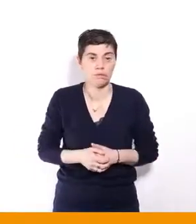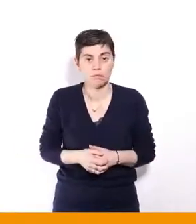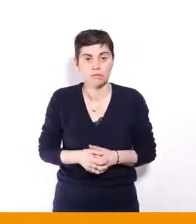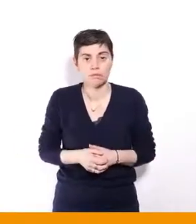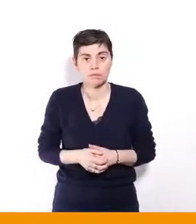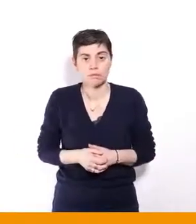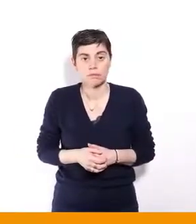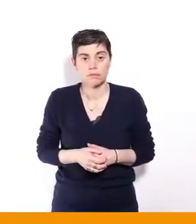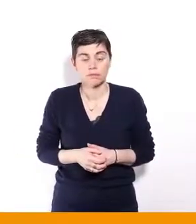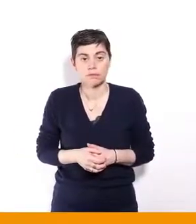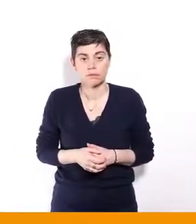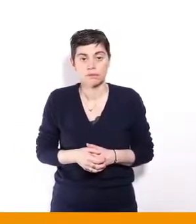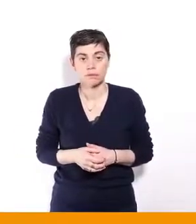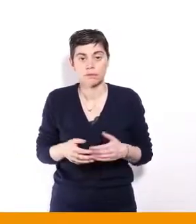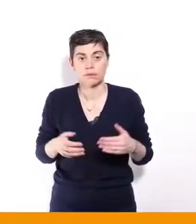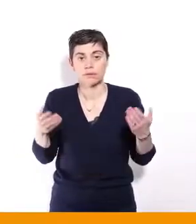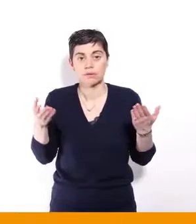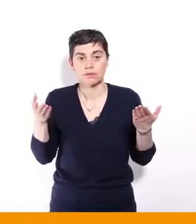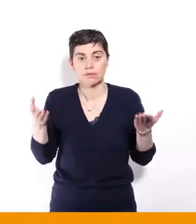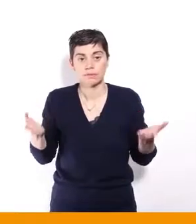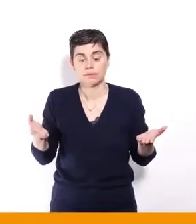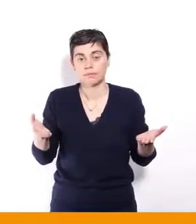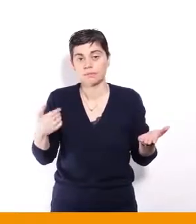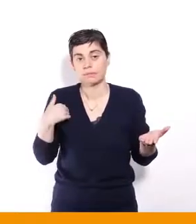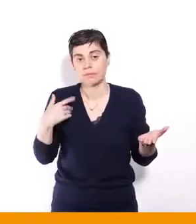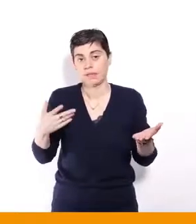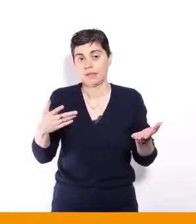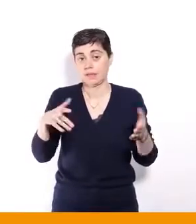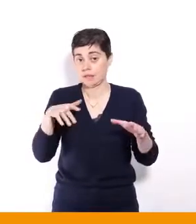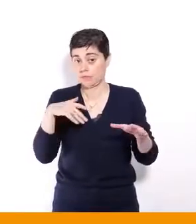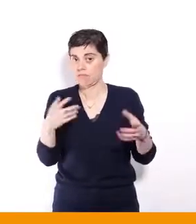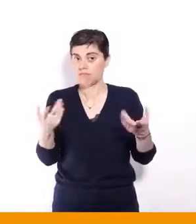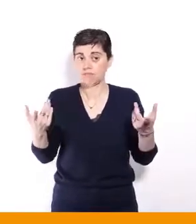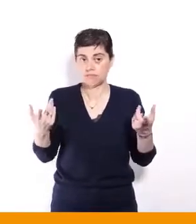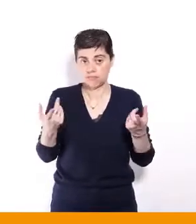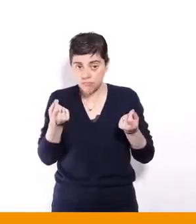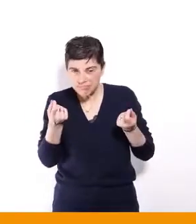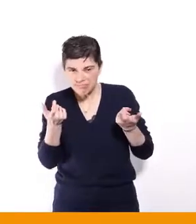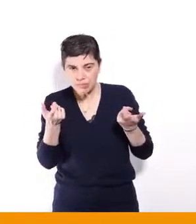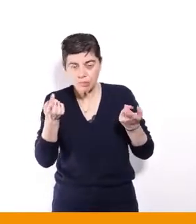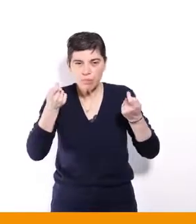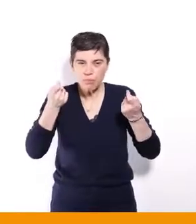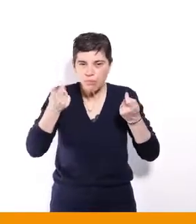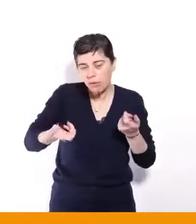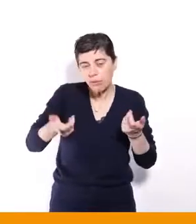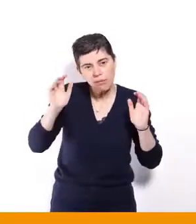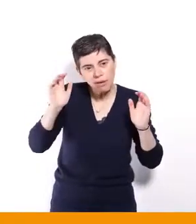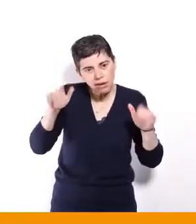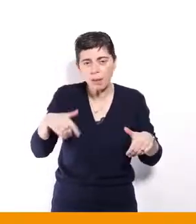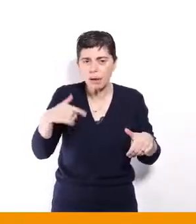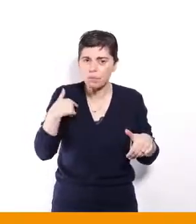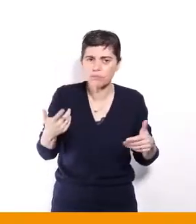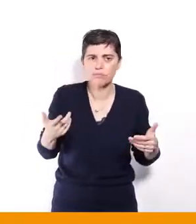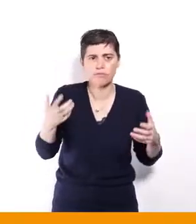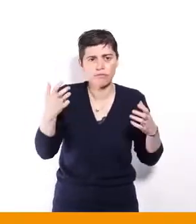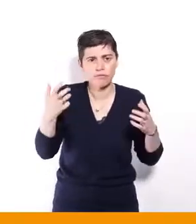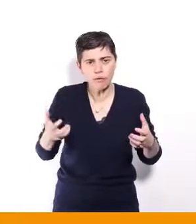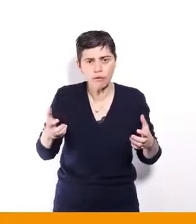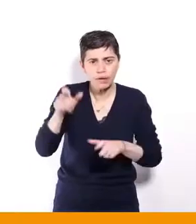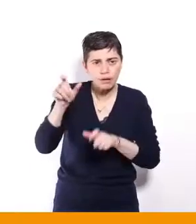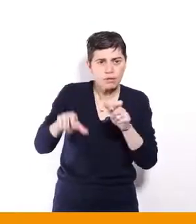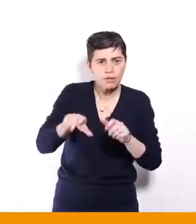je ne dirais pas qu'on est exemplaire, mais je dirais qu'avec nos moyens, on a ce souci-là, voilà, de laisser personne, personne